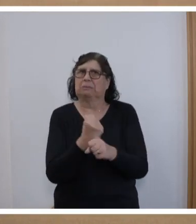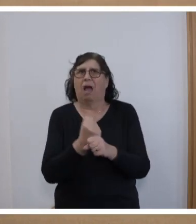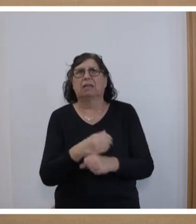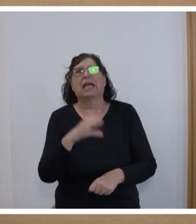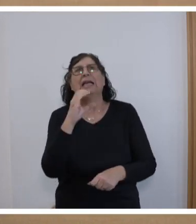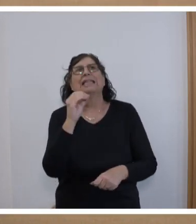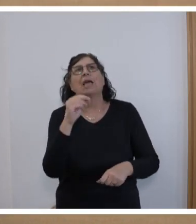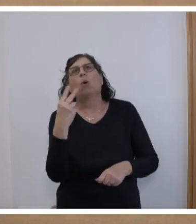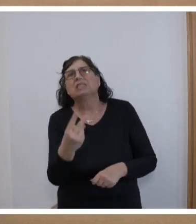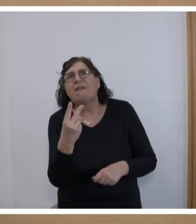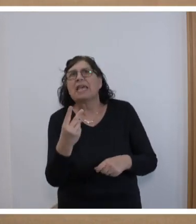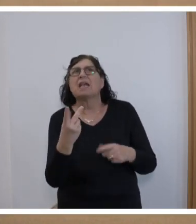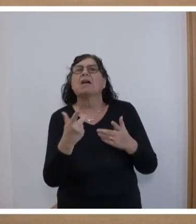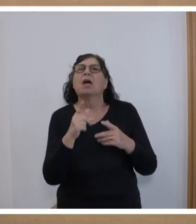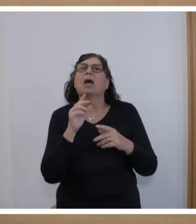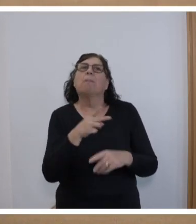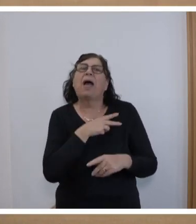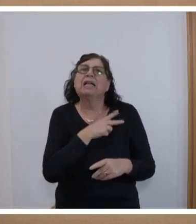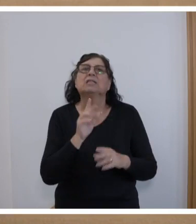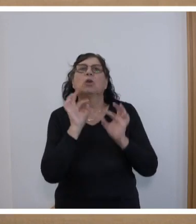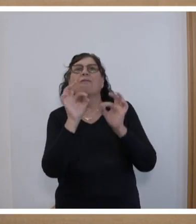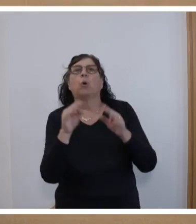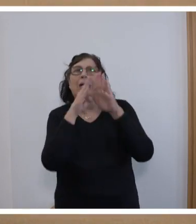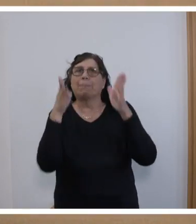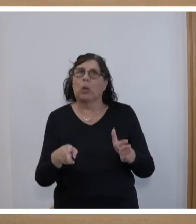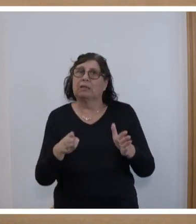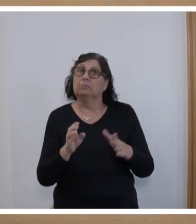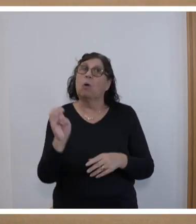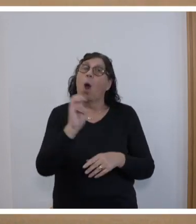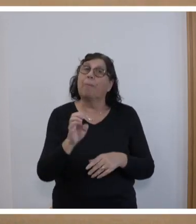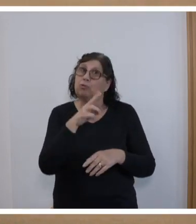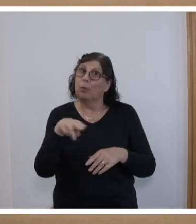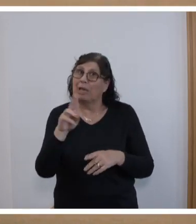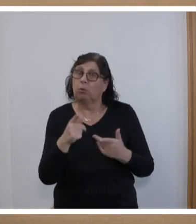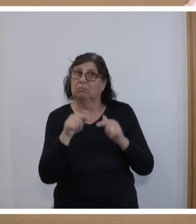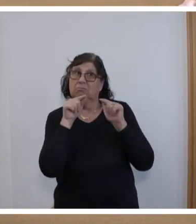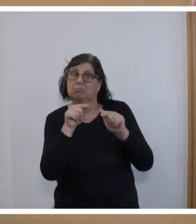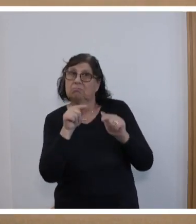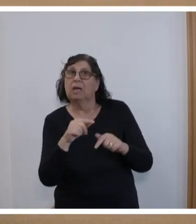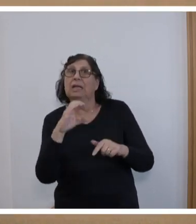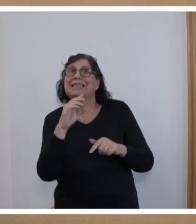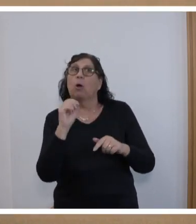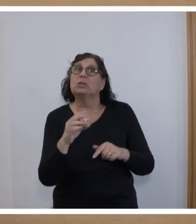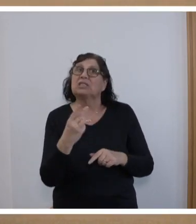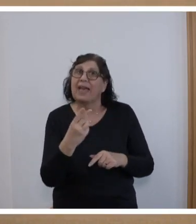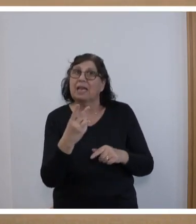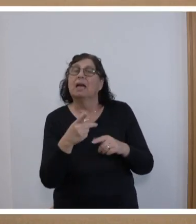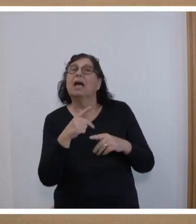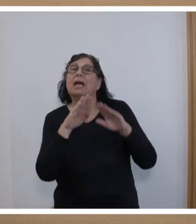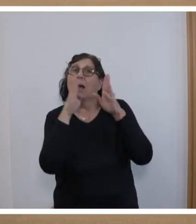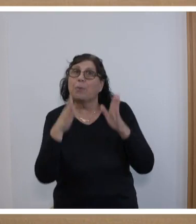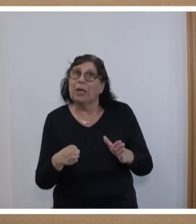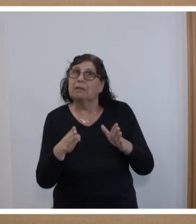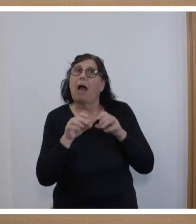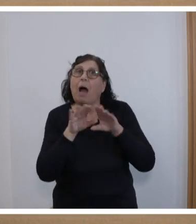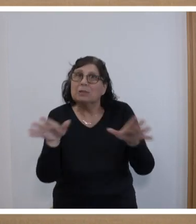-Bepreisung für Gebäude. Die Europäische Union hat gerade beschlossen, die CO2-Bepreisung auf den Gebäudesektor auszudehnen. Die